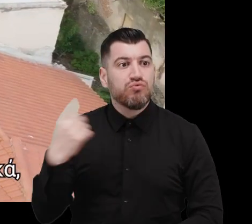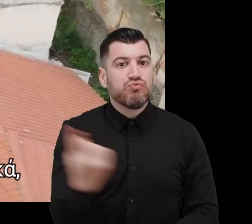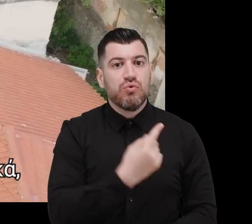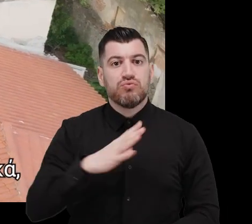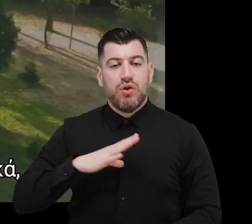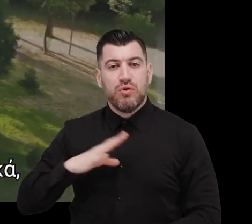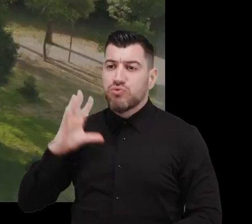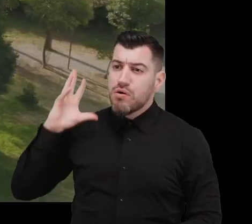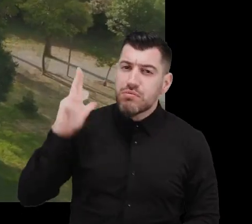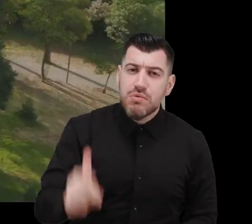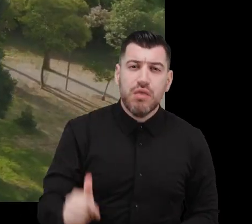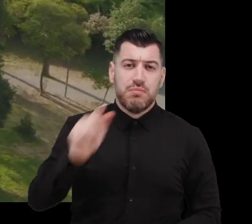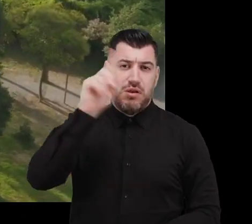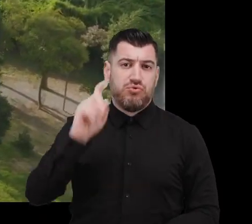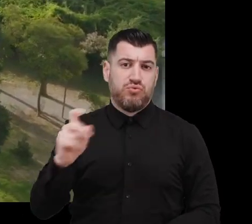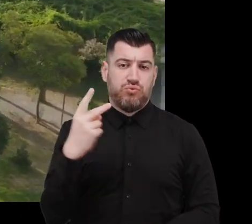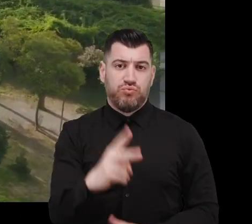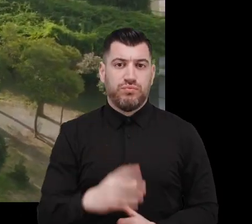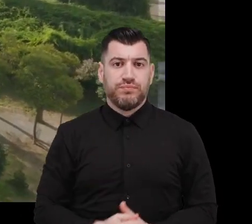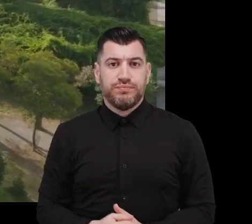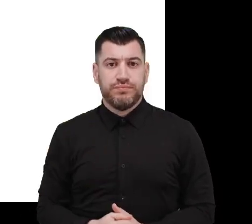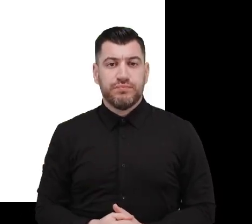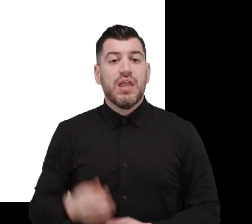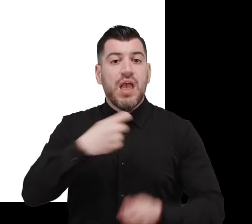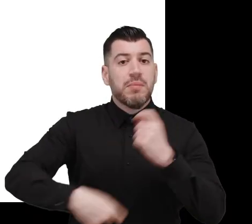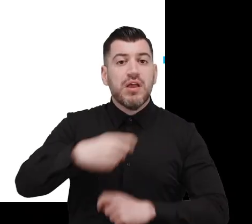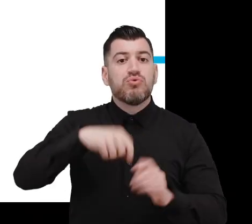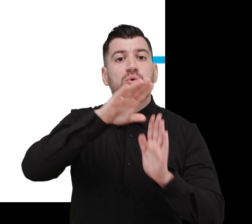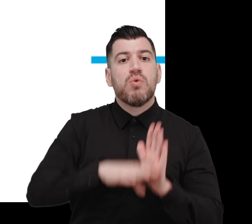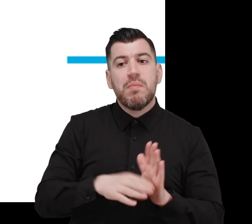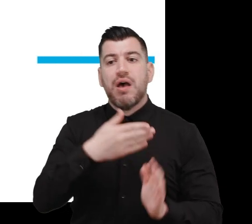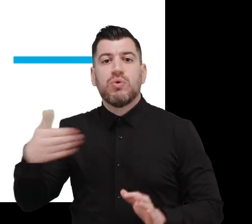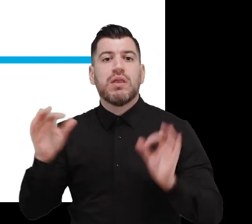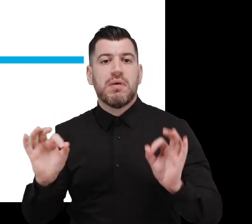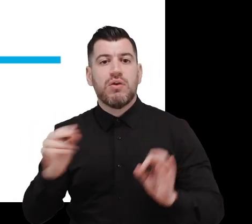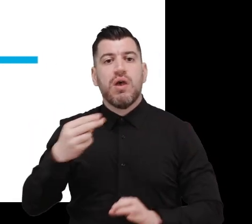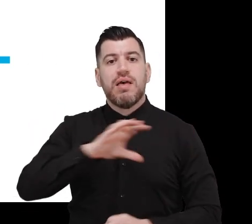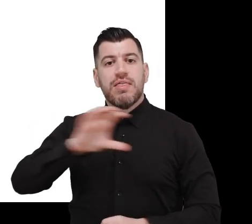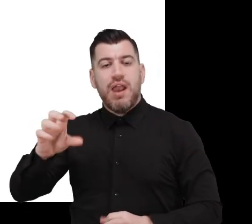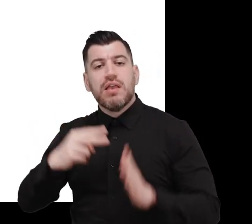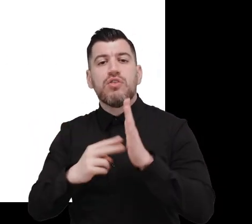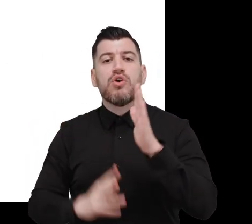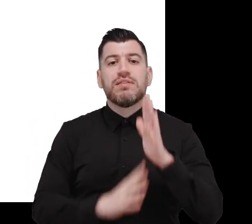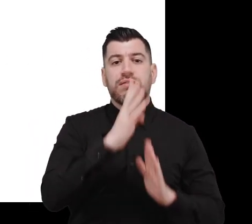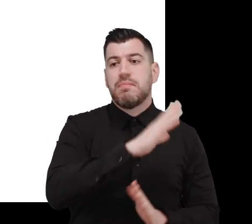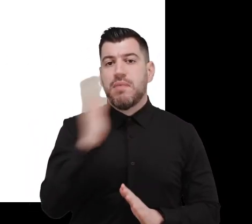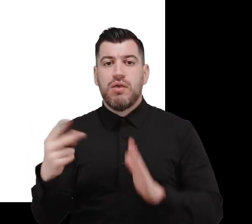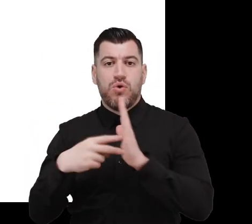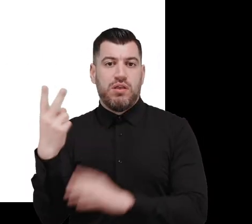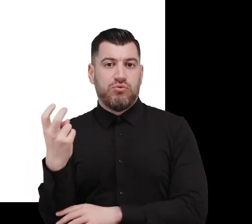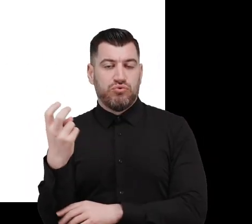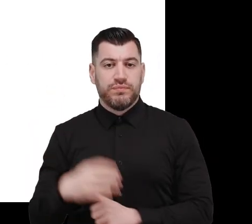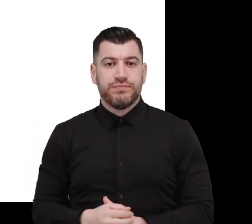σταθερά και ουσιαστικά σε κάθε τομέα δράσης τους. Επιχειρησιακό πρόγραμμα Ανατολική Μακεδονία και Θράκη 2014